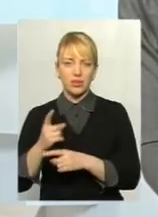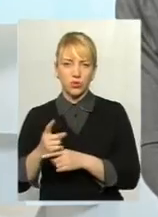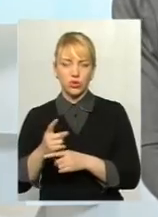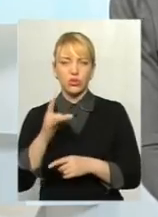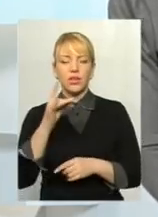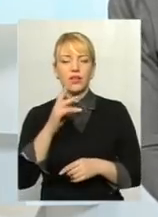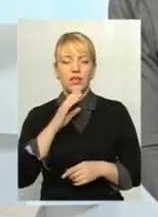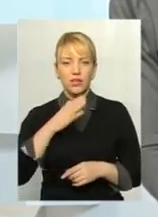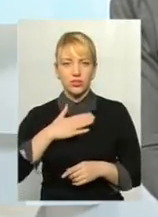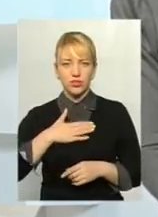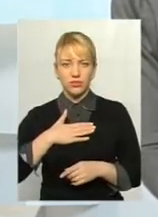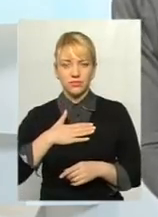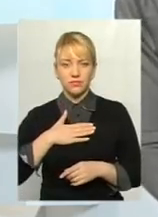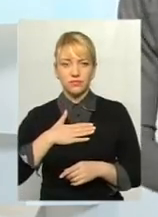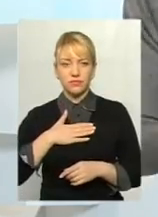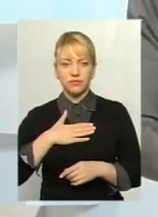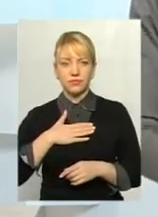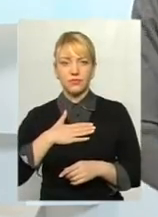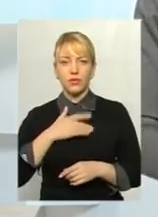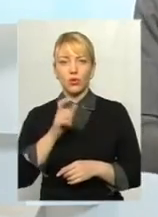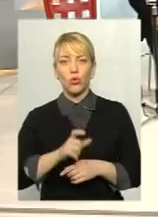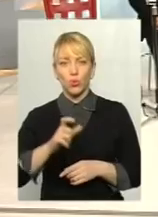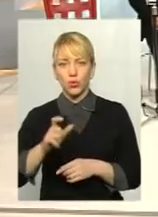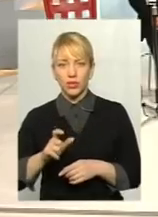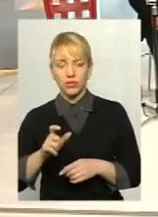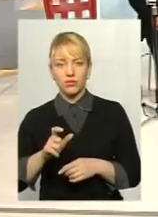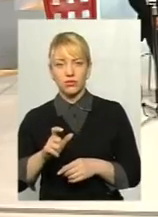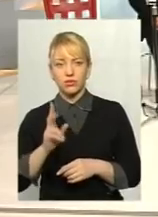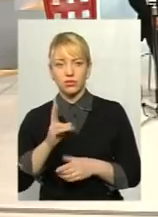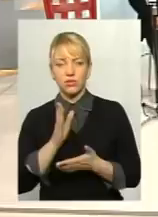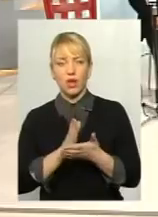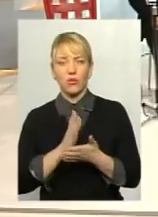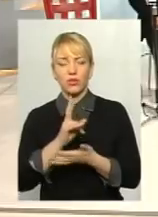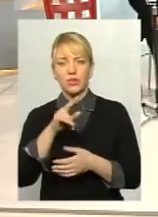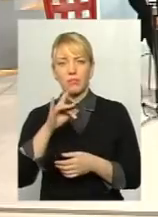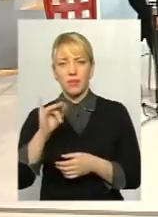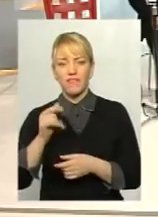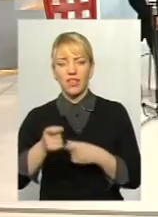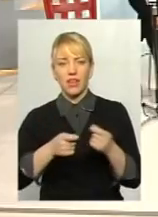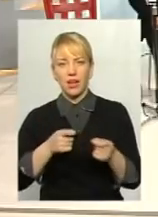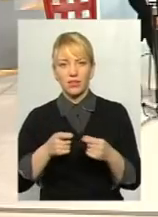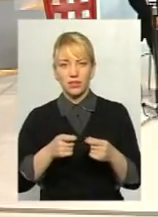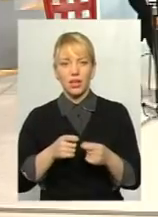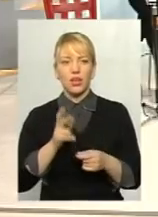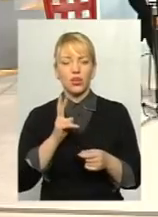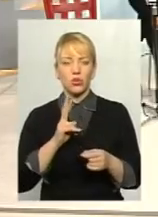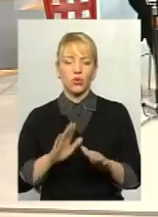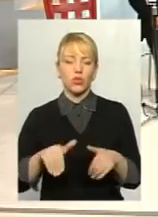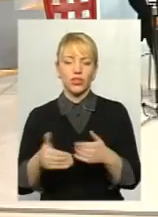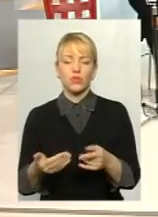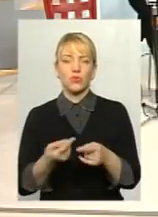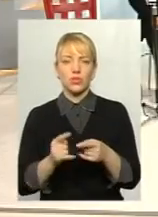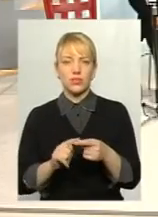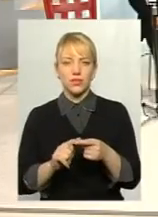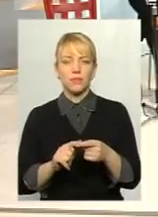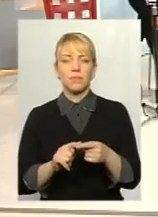наші люди, ті, які знаходяться при владі, на, власне, які ініціюють ці процеси,